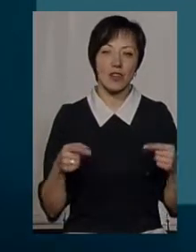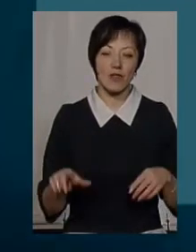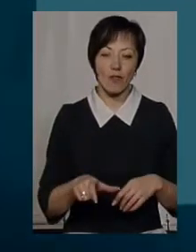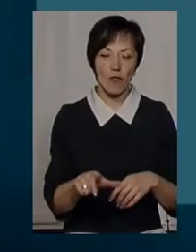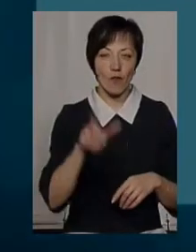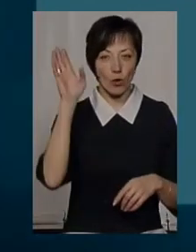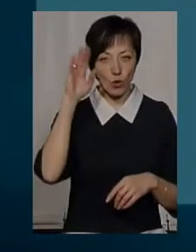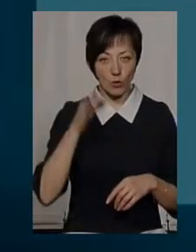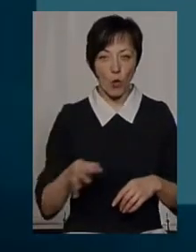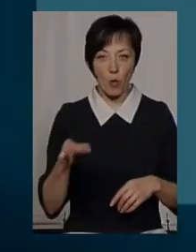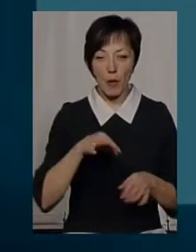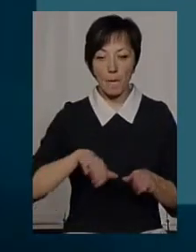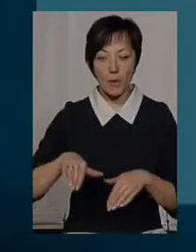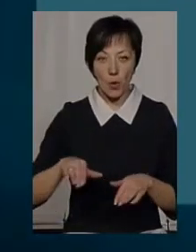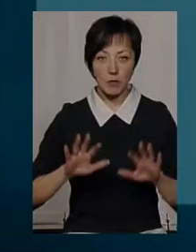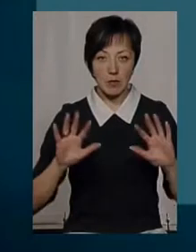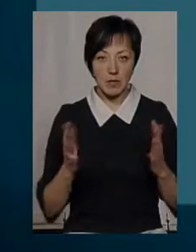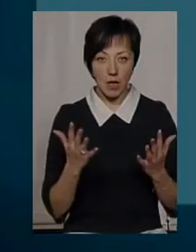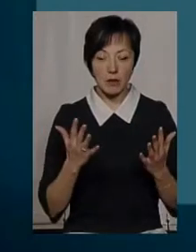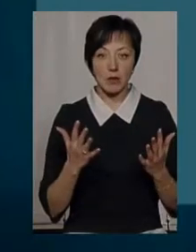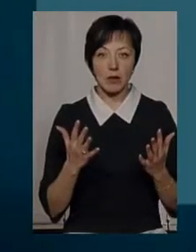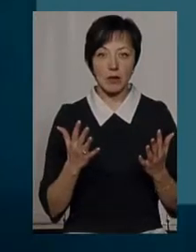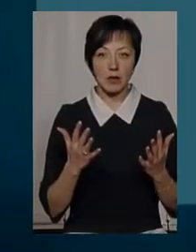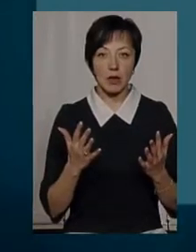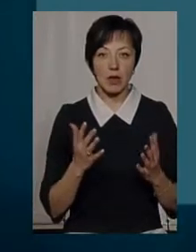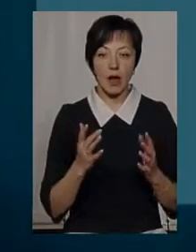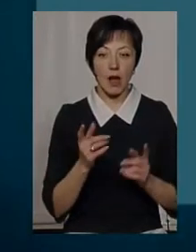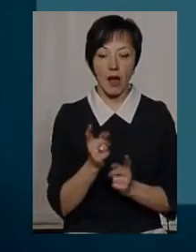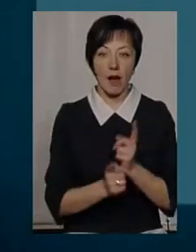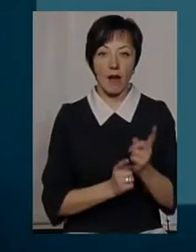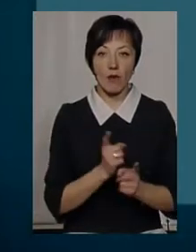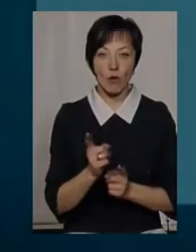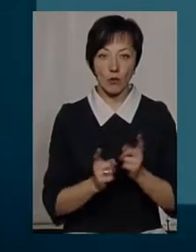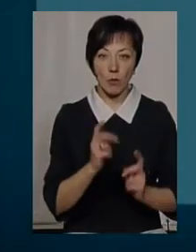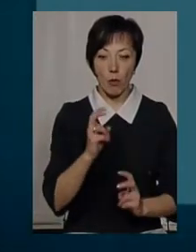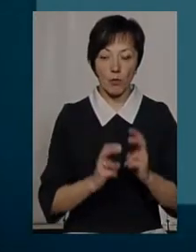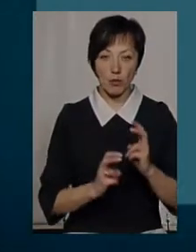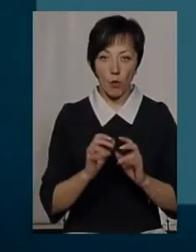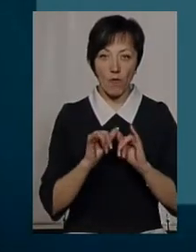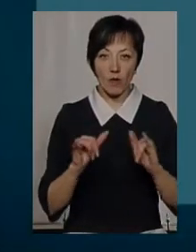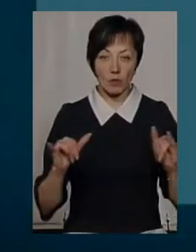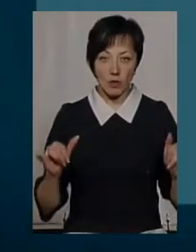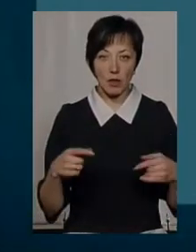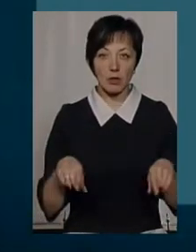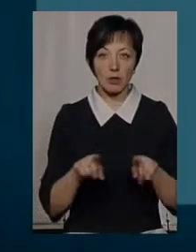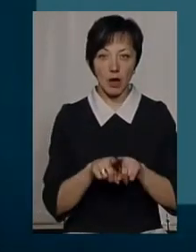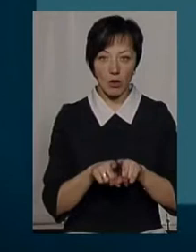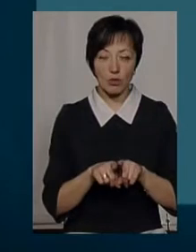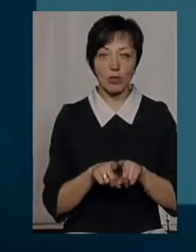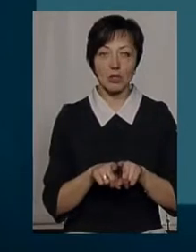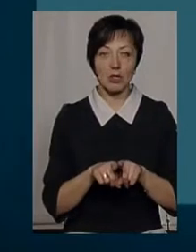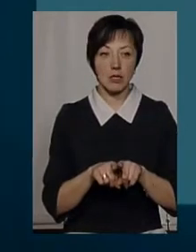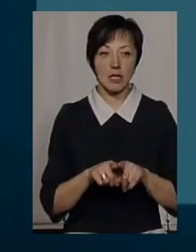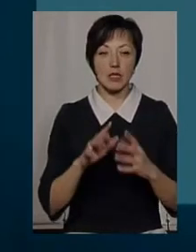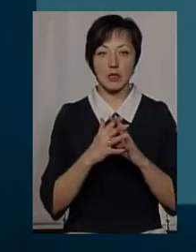Хмельницької області. Потім сталася, можна сказати, революція. Революція промислова, індустріалізація, також пенсифікація